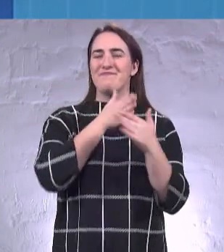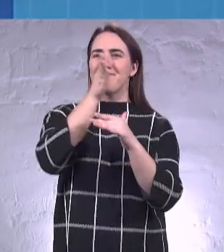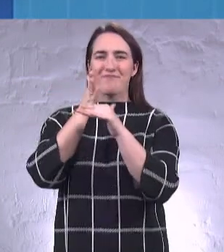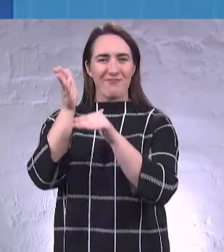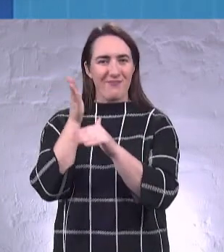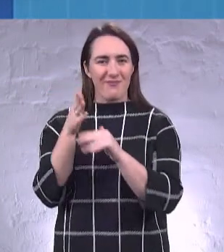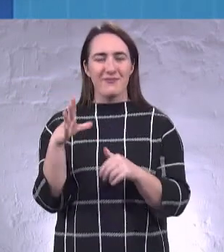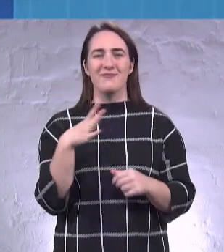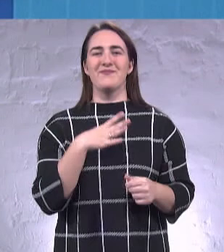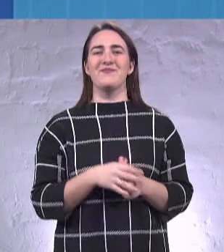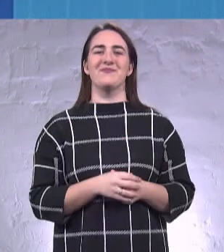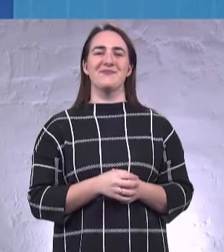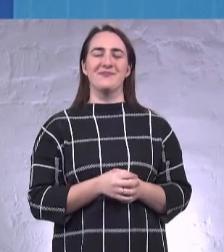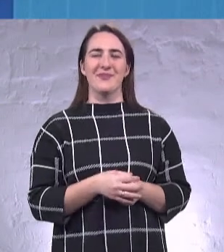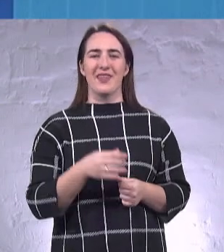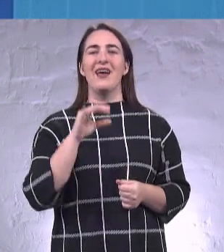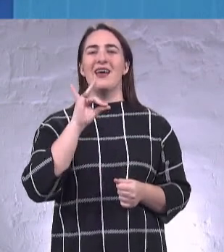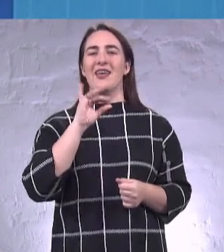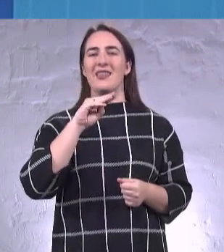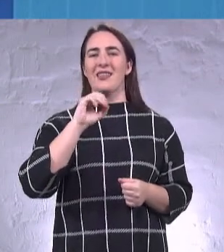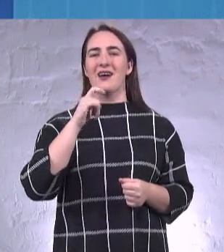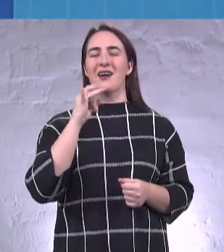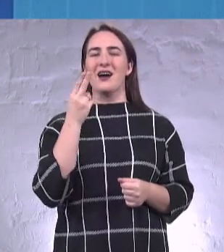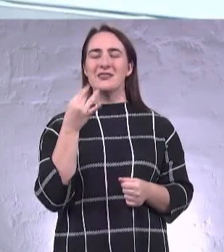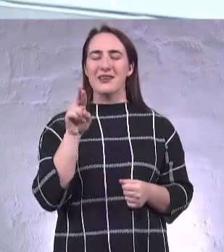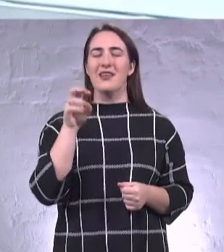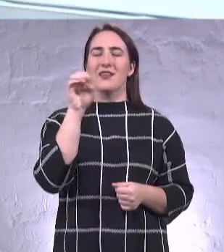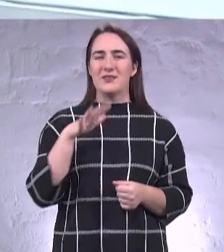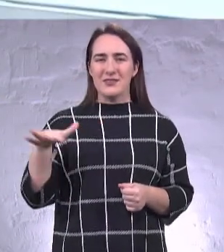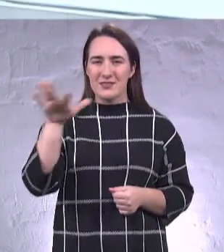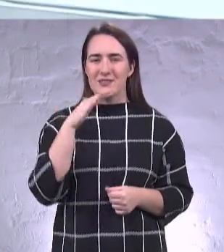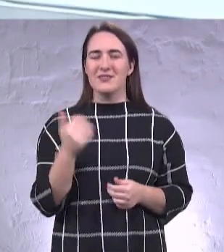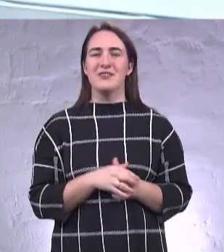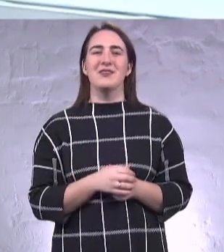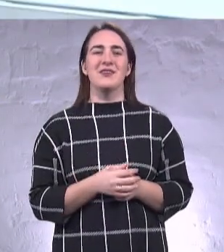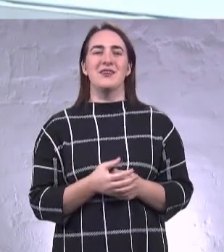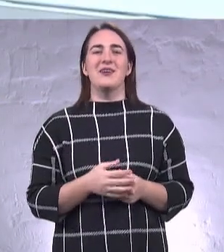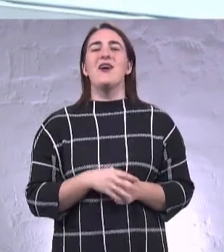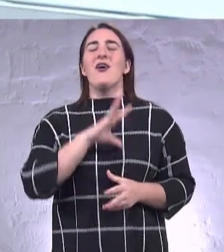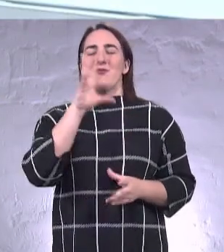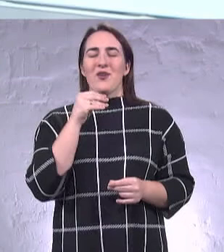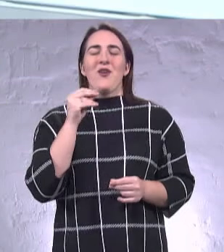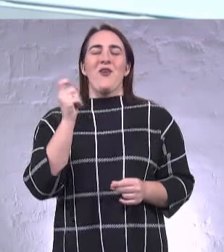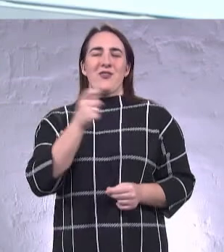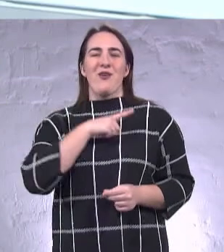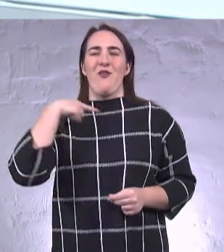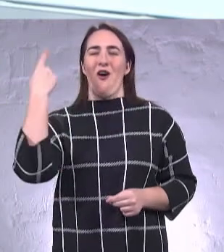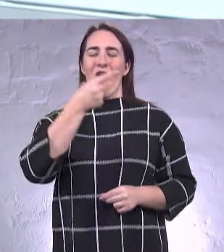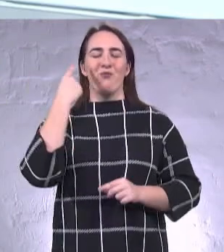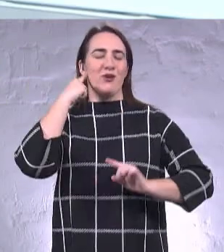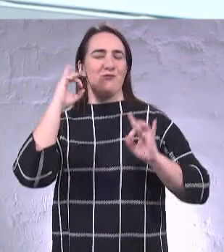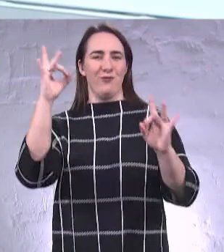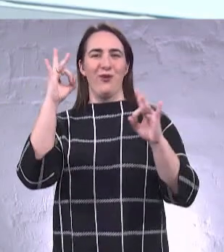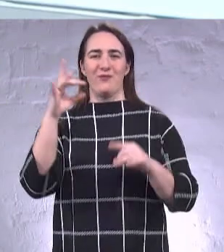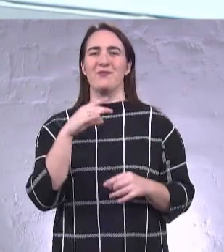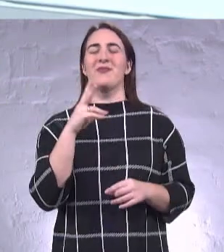інтеграція в європейські Одеська область звучала, як би там не було. Що б зараз не критикували, як би не критикували,